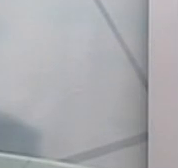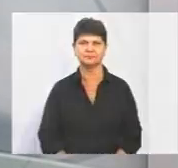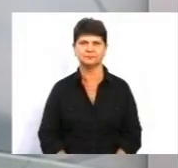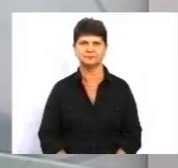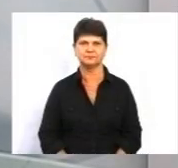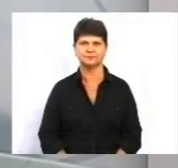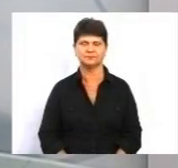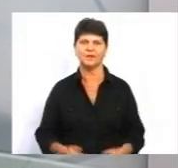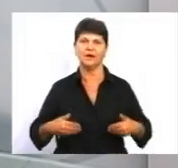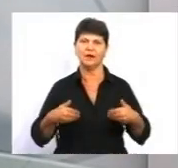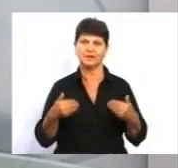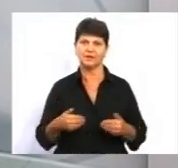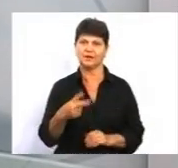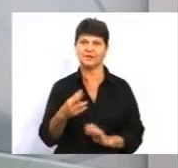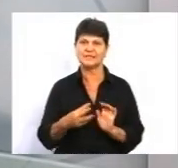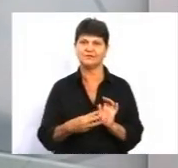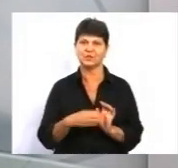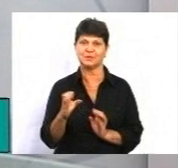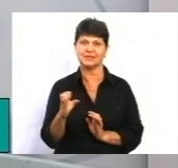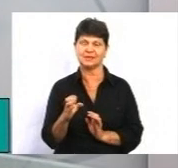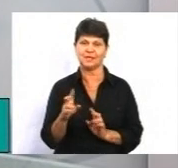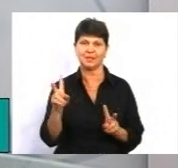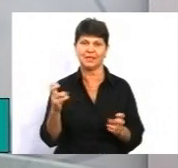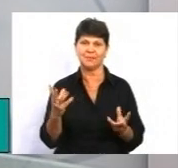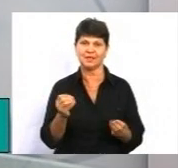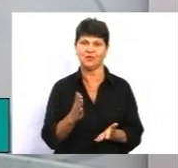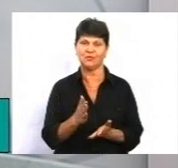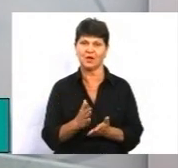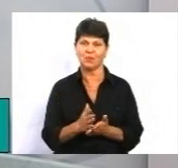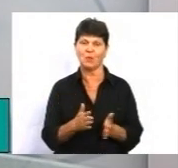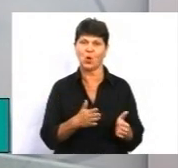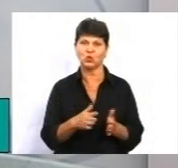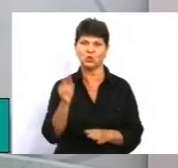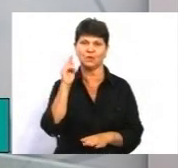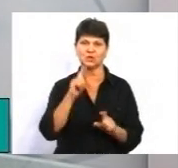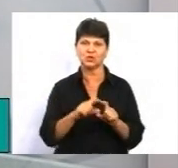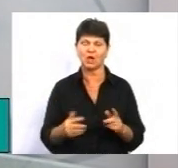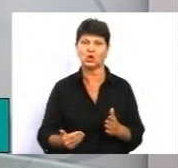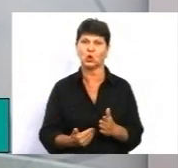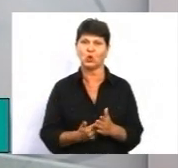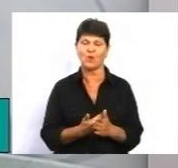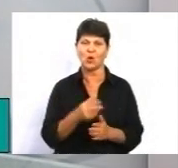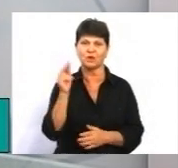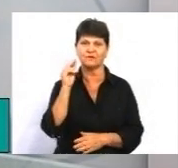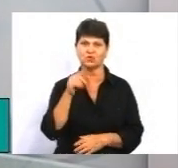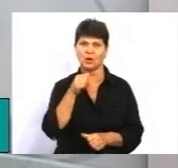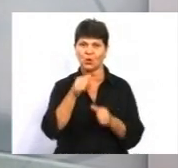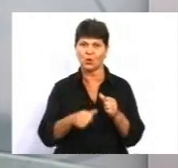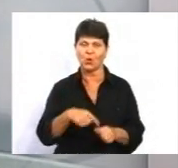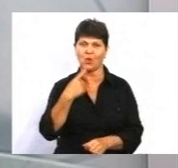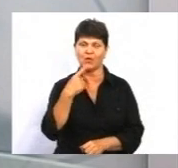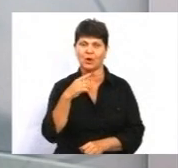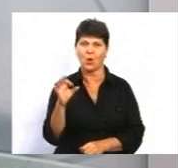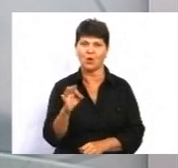Вітаю 28 серпня, тема дня в прямому ефірі про готовні шкіл в області до нового навчального року. Говоримо сьогодні Олена Чорна,